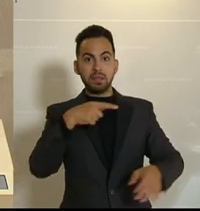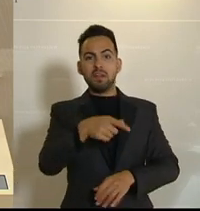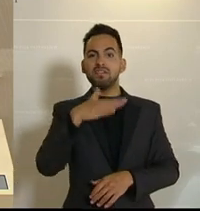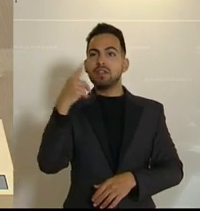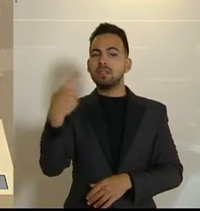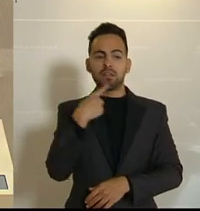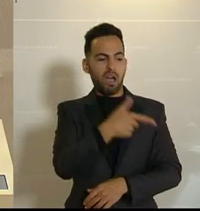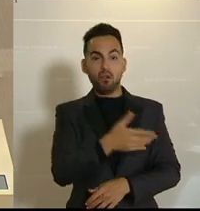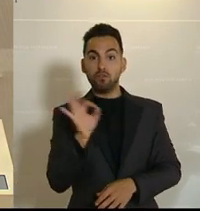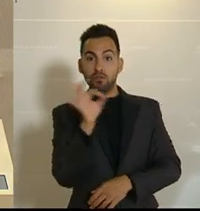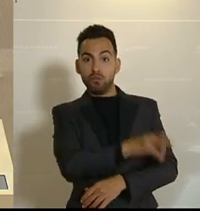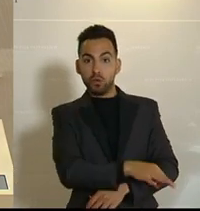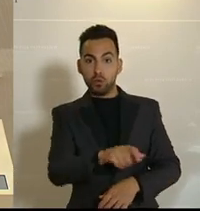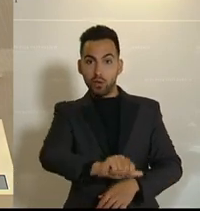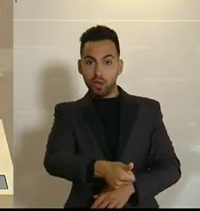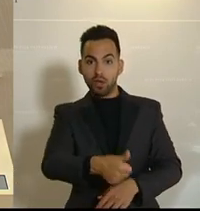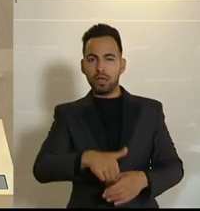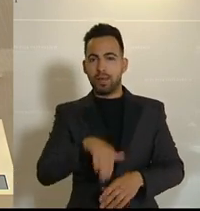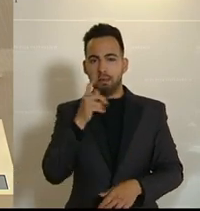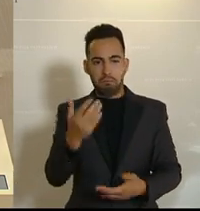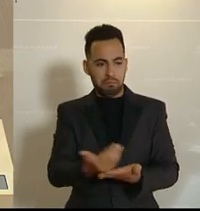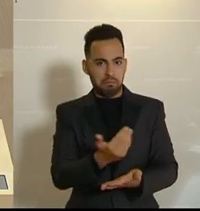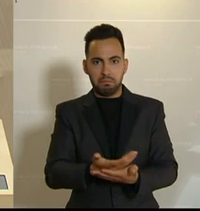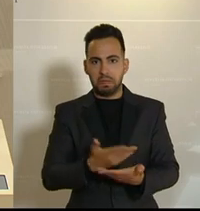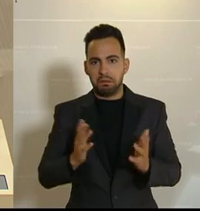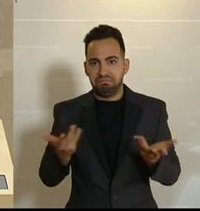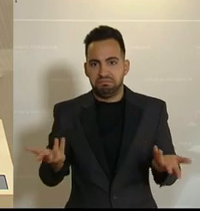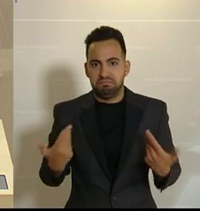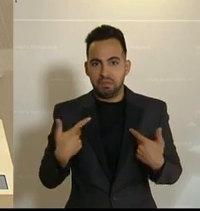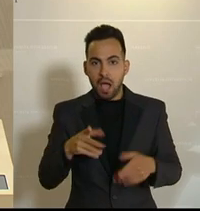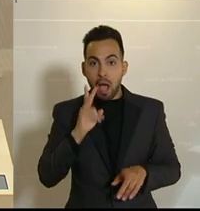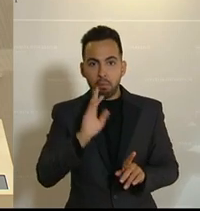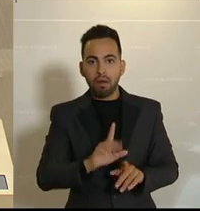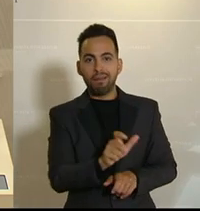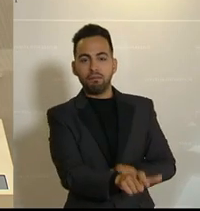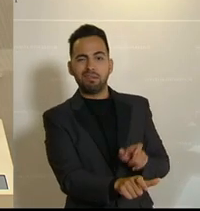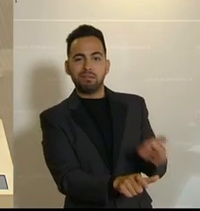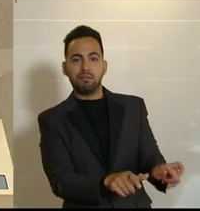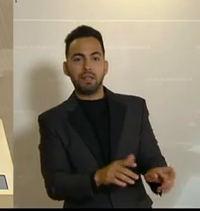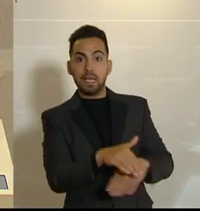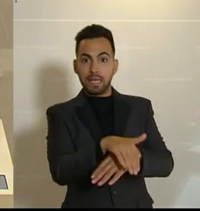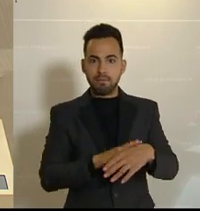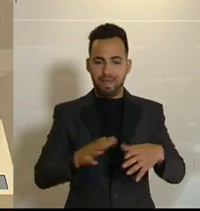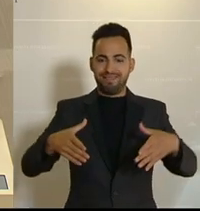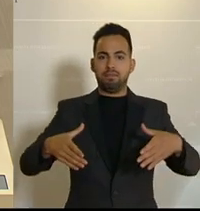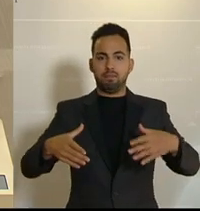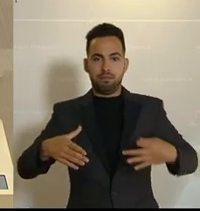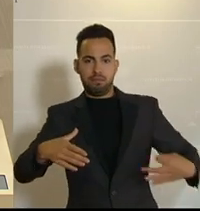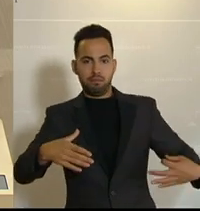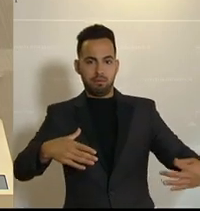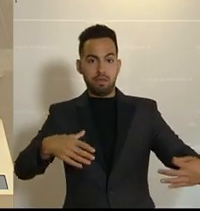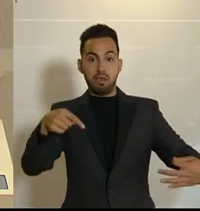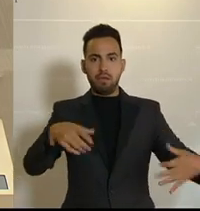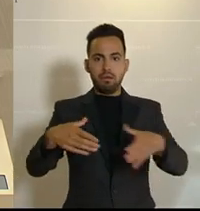rentiert sich nicht für uns. Und wenn man dann in diesen Gemeinden Siedlungen erschließt und die Gemeinde selber Glasfaser